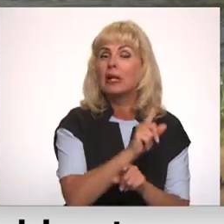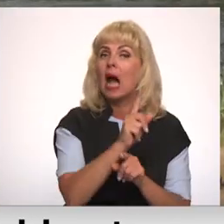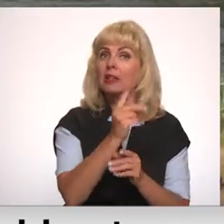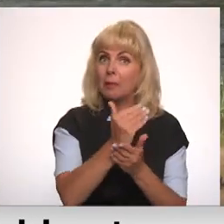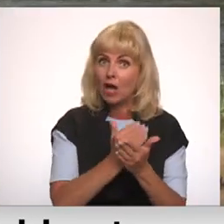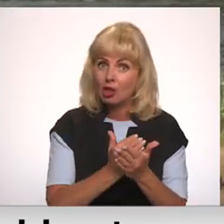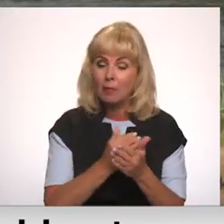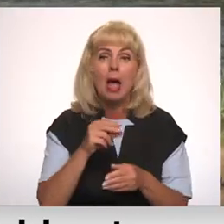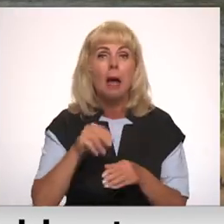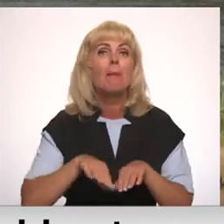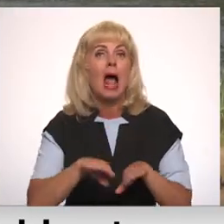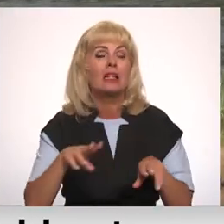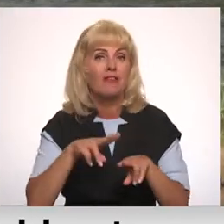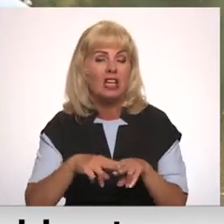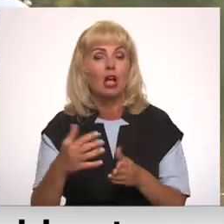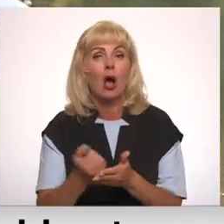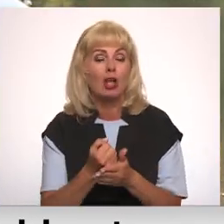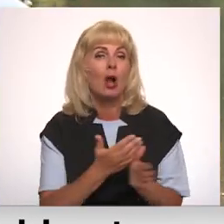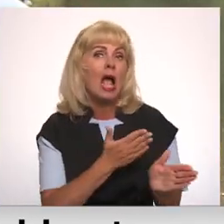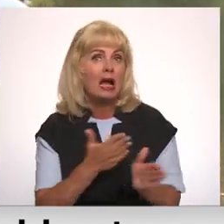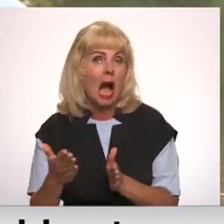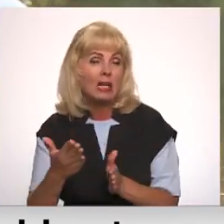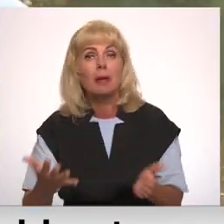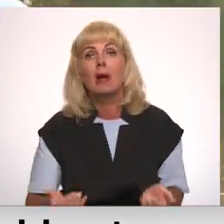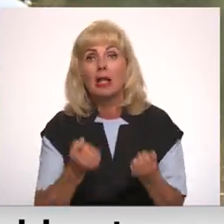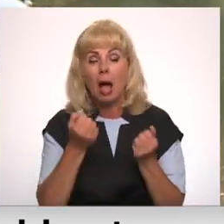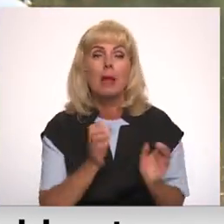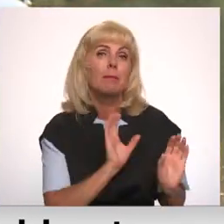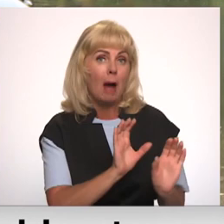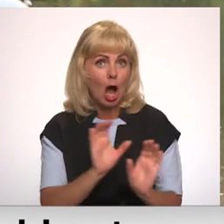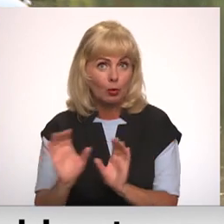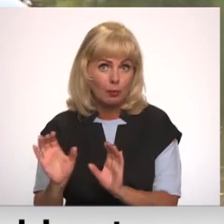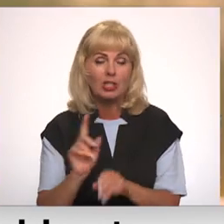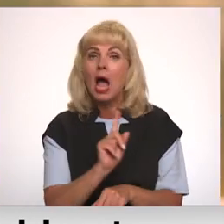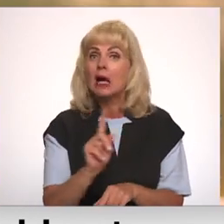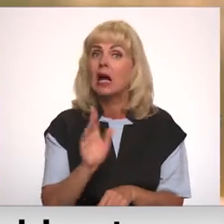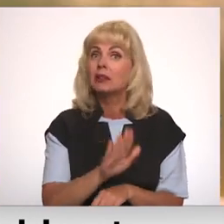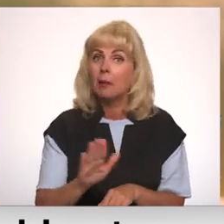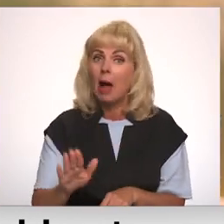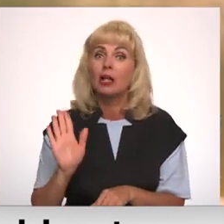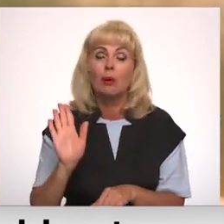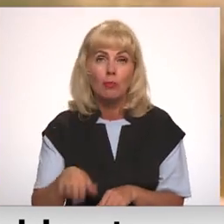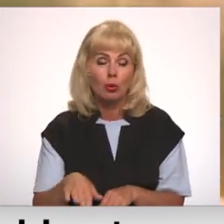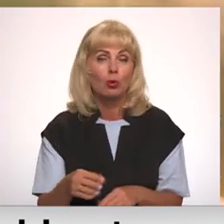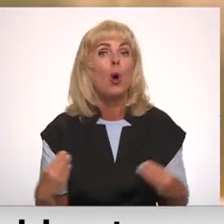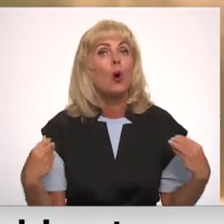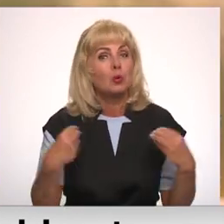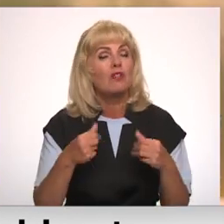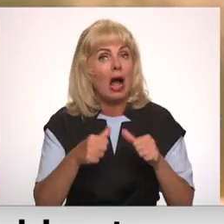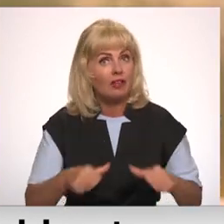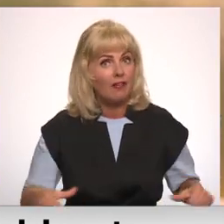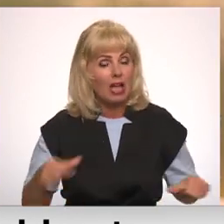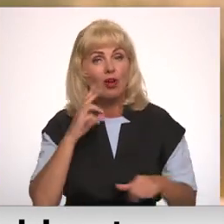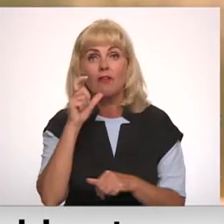Peldvietās sezonas laikā atrodas arī kārtībnieki glābēji, kas parūpēsies, lai katram bērnam būtu uzvilkte veste. Bet